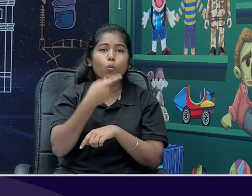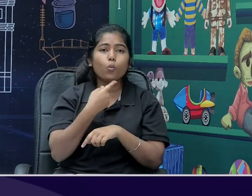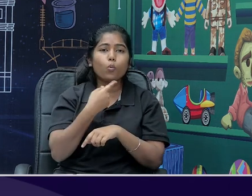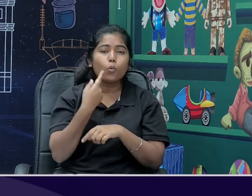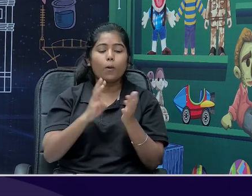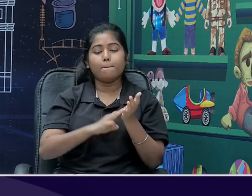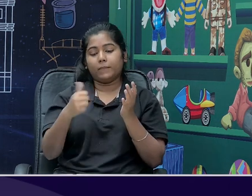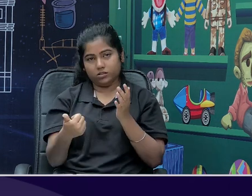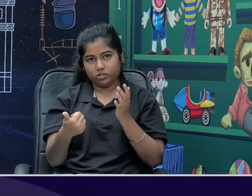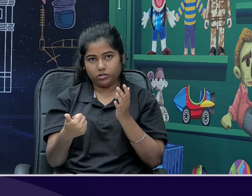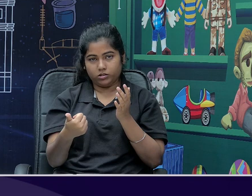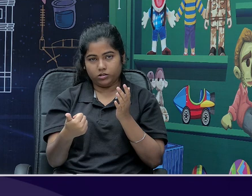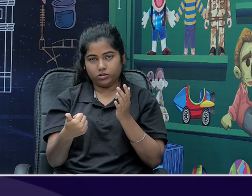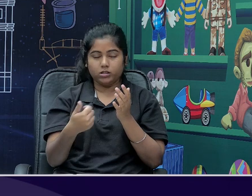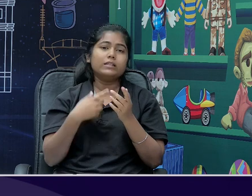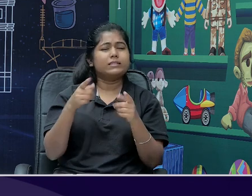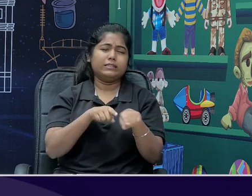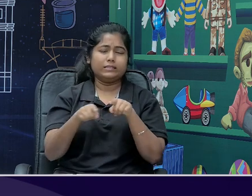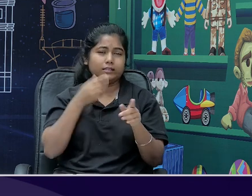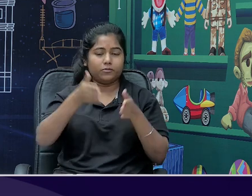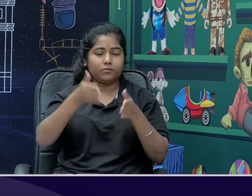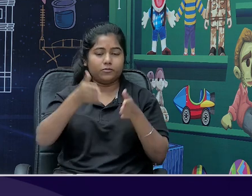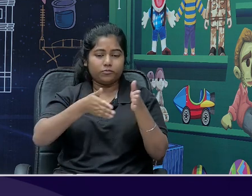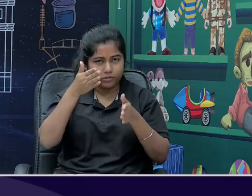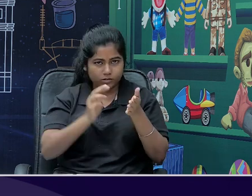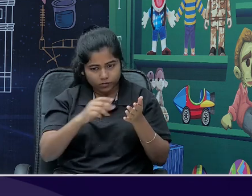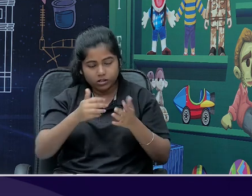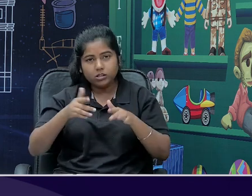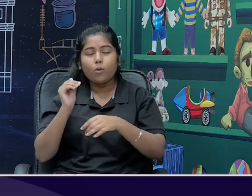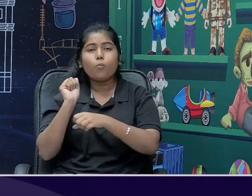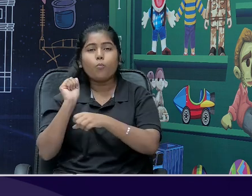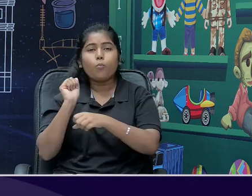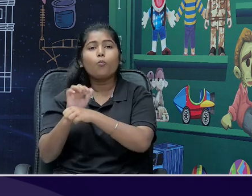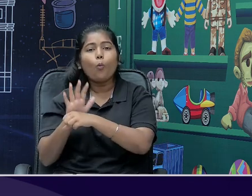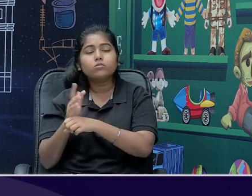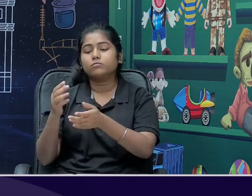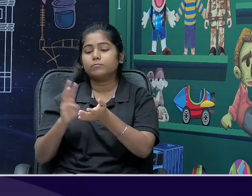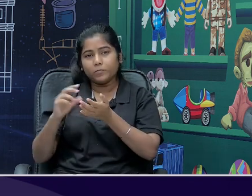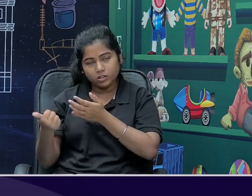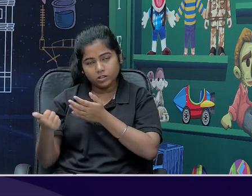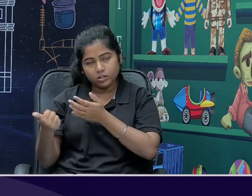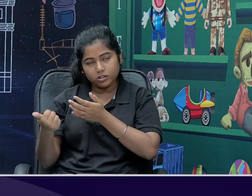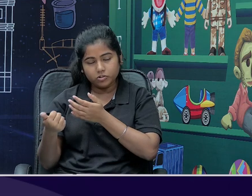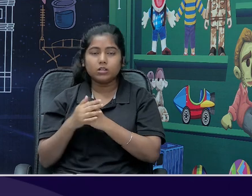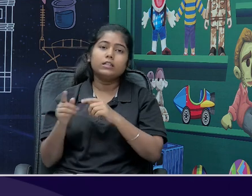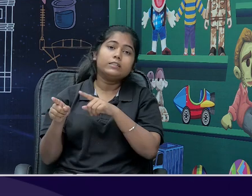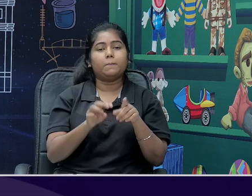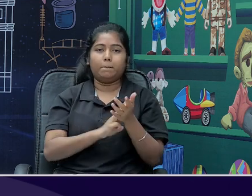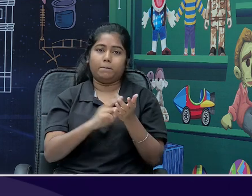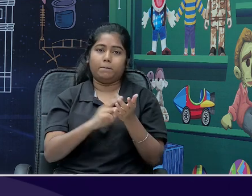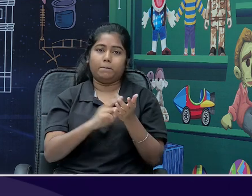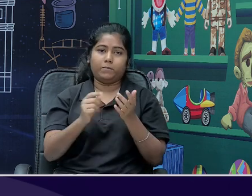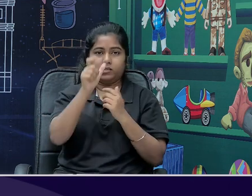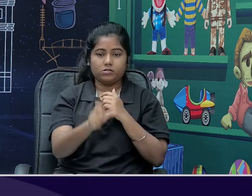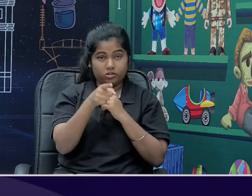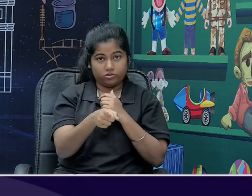एक ministry है, railway ministry, post and telegraph की ministry है, ऐसे ये एक minister रहते हैं, और